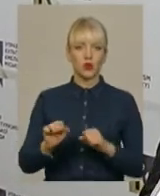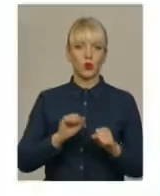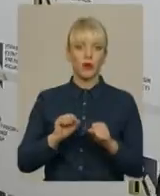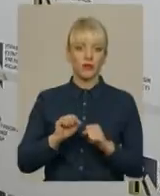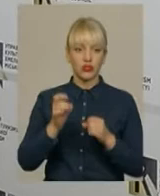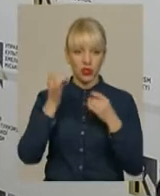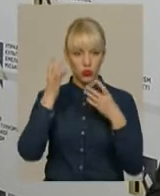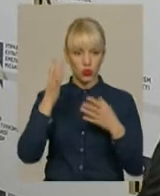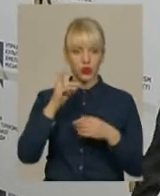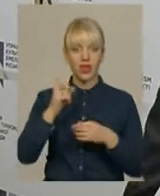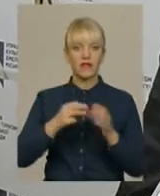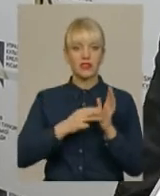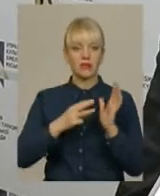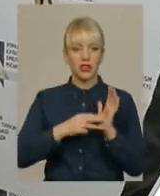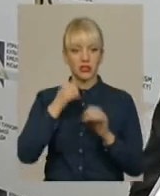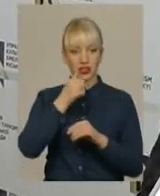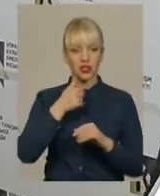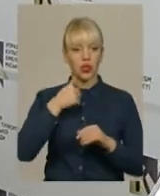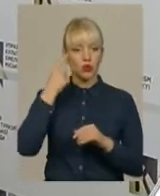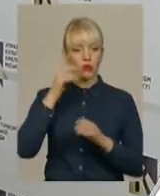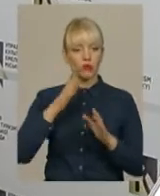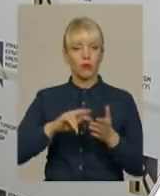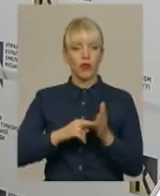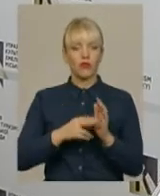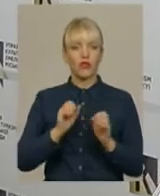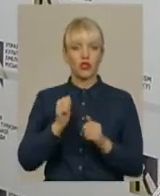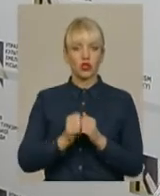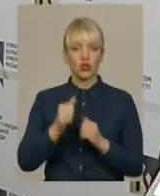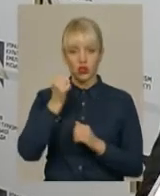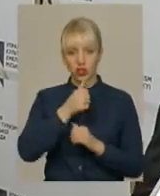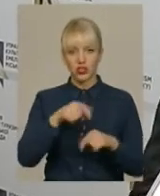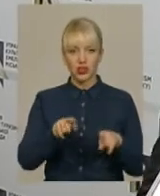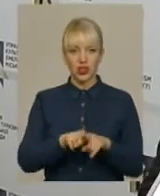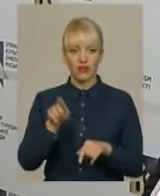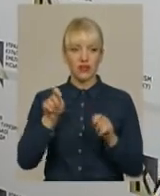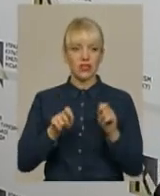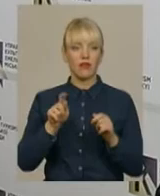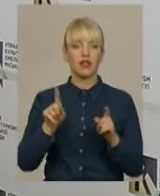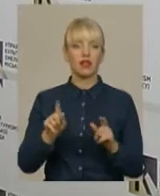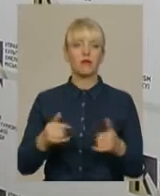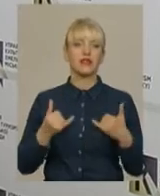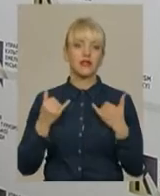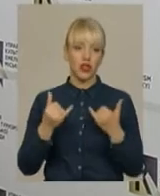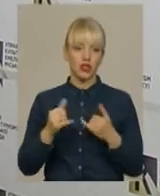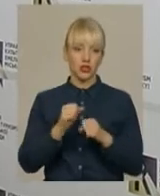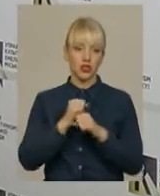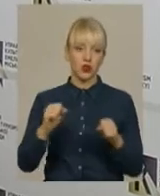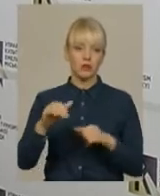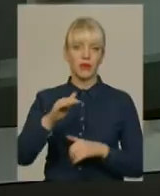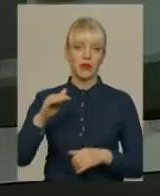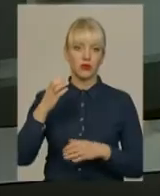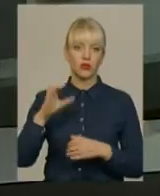культури на 18-й рік. Я думаю, ми будемо його планувати як щорічний такий фестиваль, який присвячений Героям Небесної Сотні.